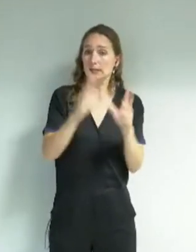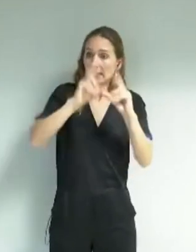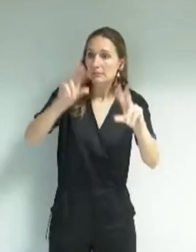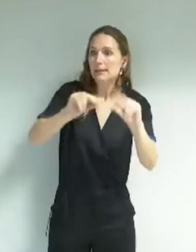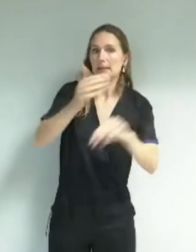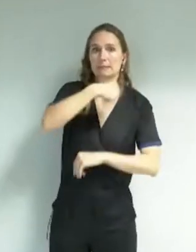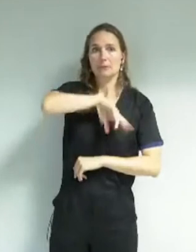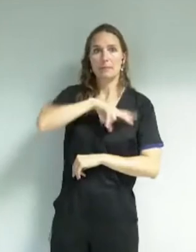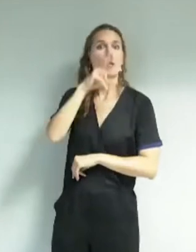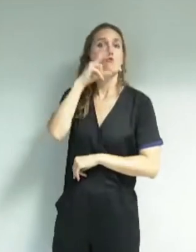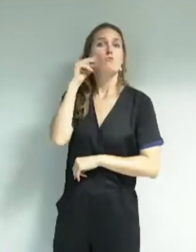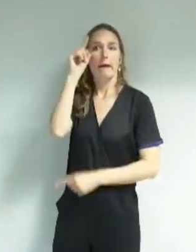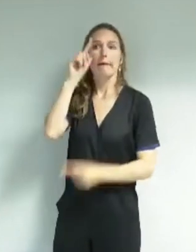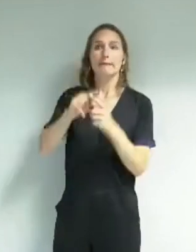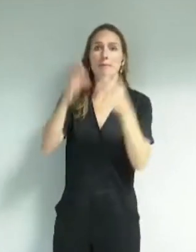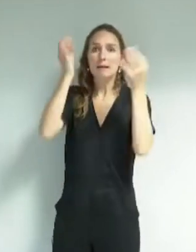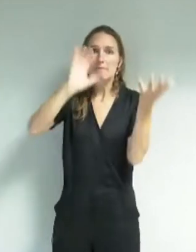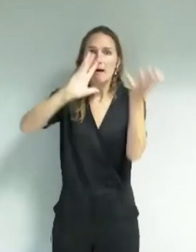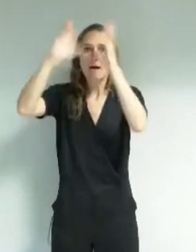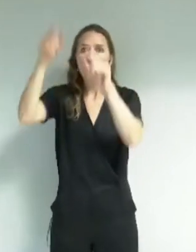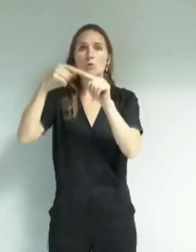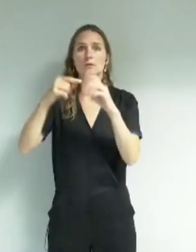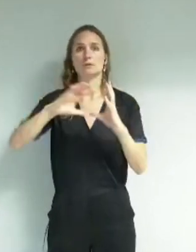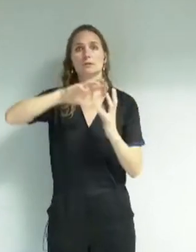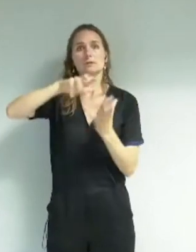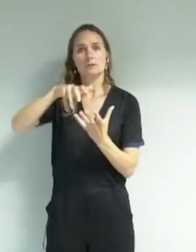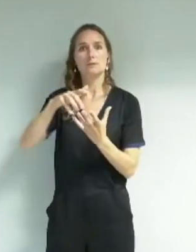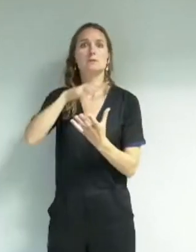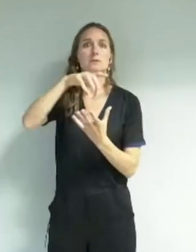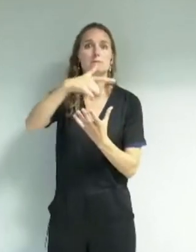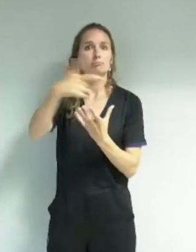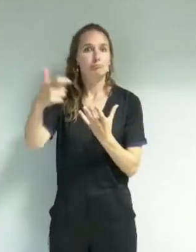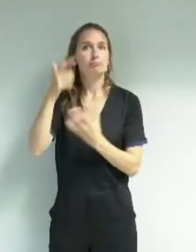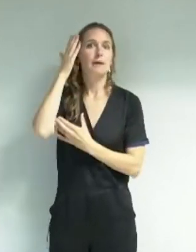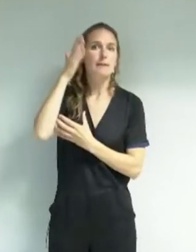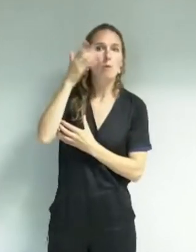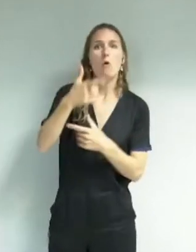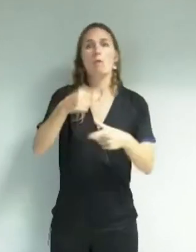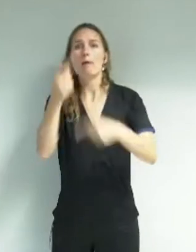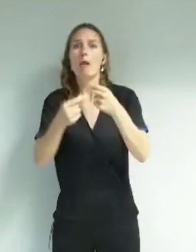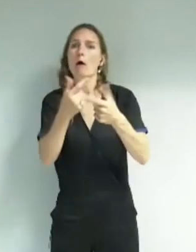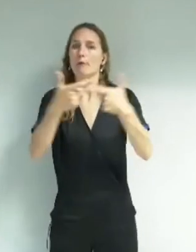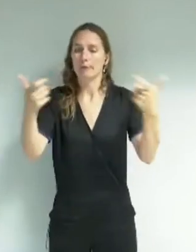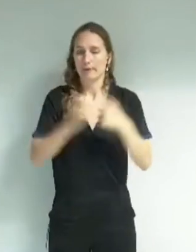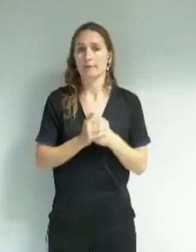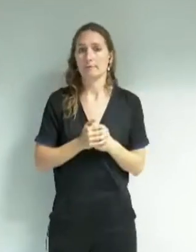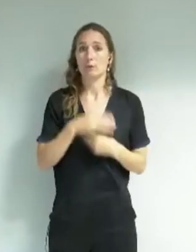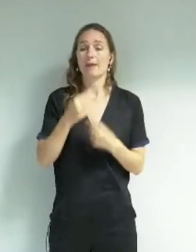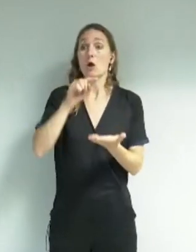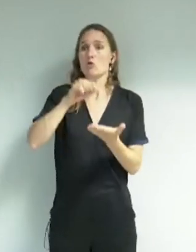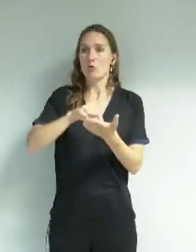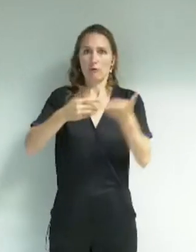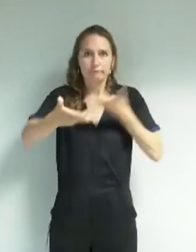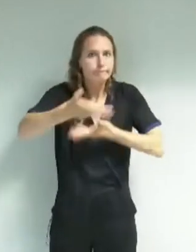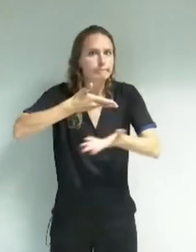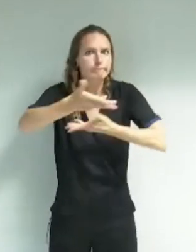sur le changement climatique et la biodiversité. Un lieu où tous les sujets autour du climat peuvent être impliqués, débattus. Dans ce